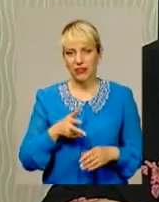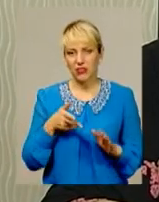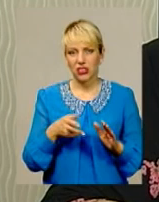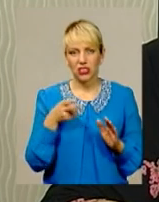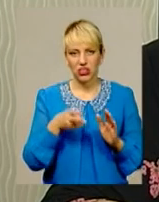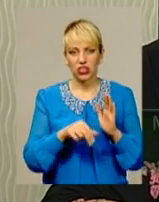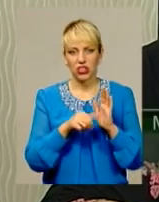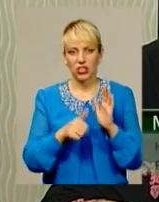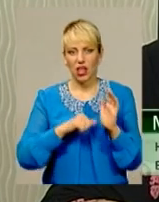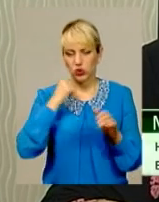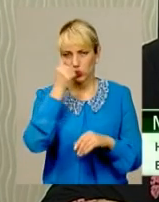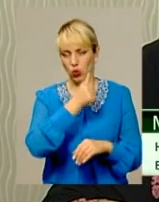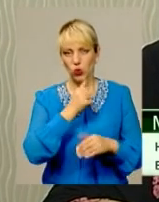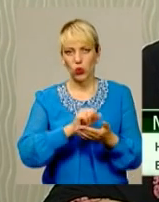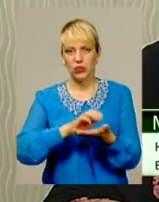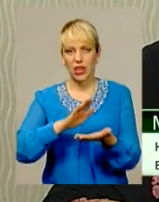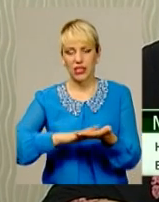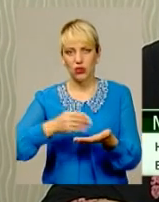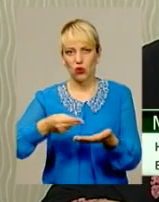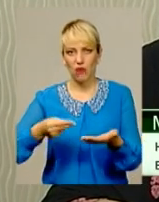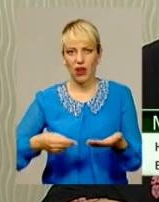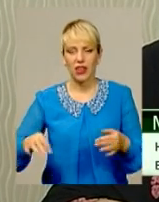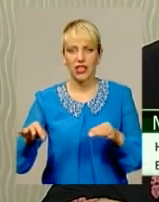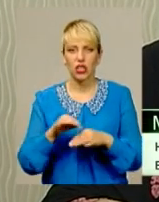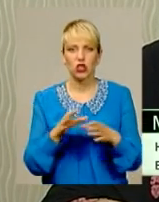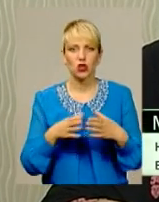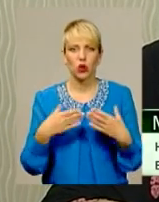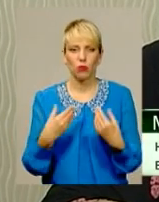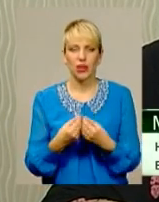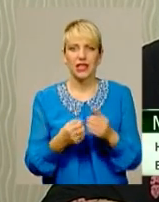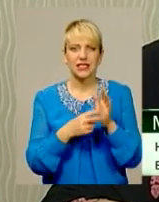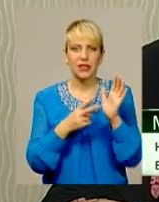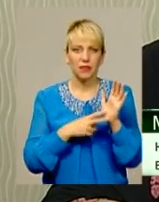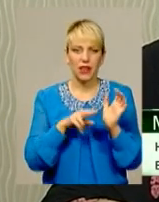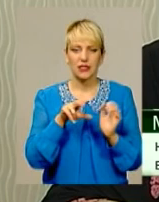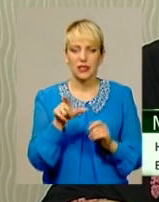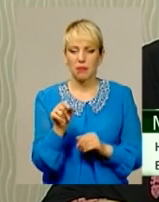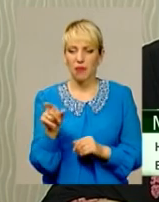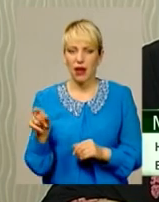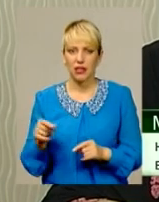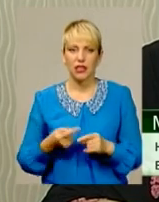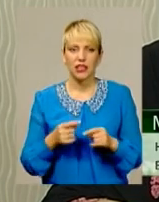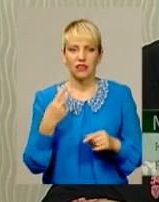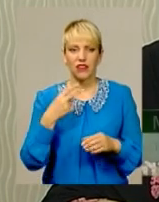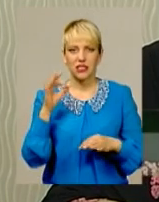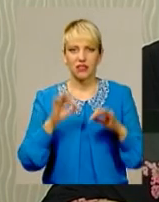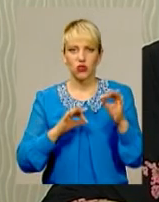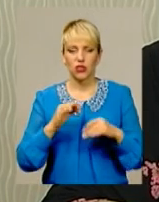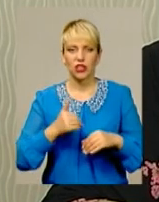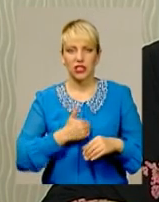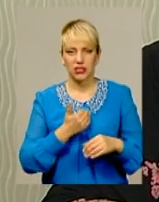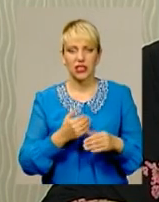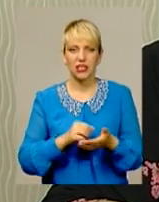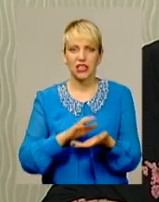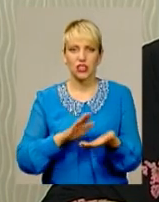року зареєстрували шлюби 917 пар. З них, ну, приблизно 20% хотіли зареєструвати шлюб